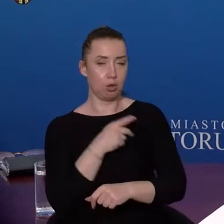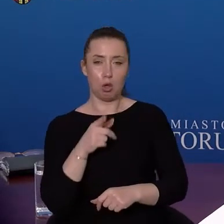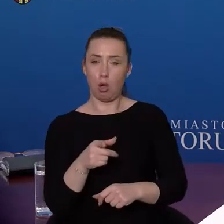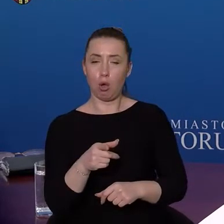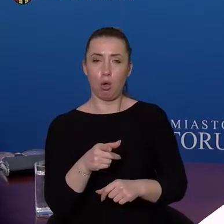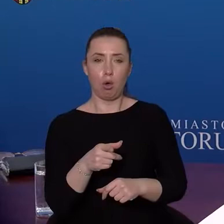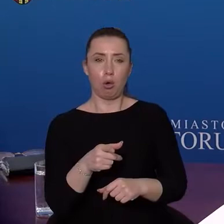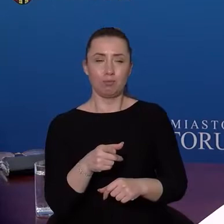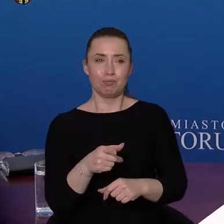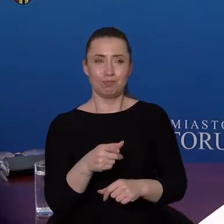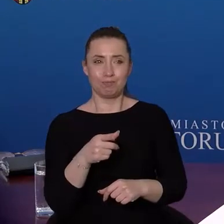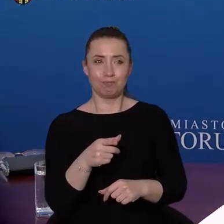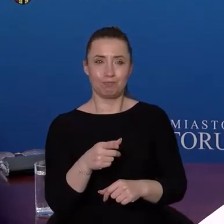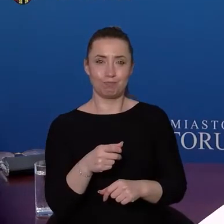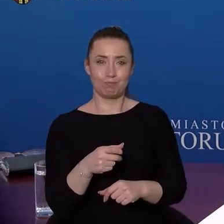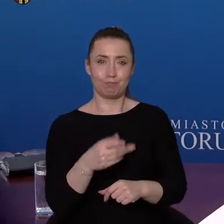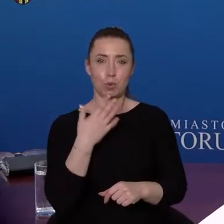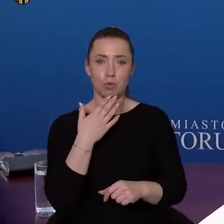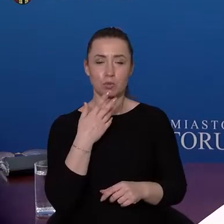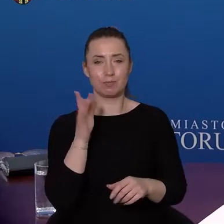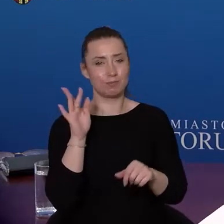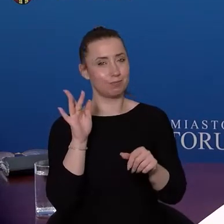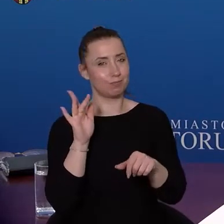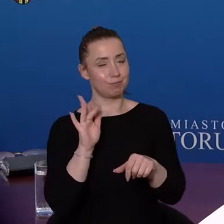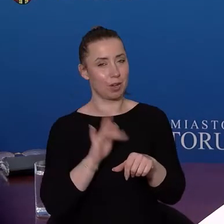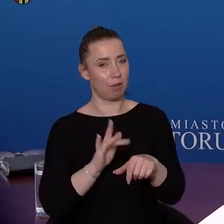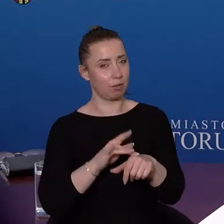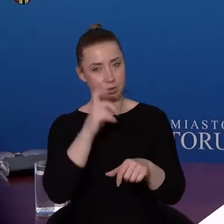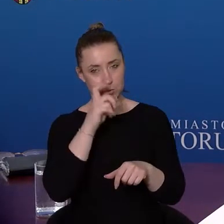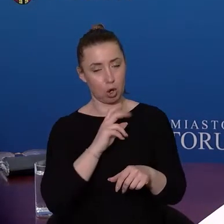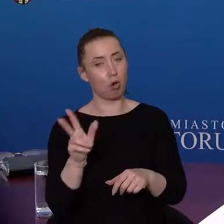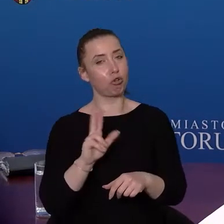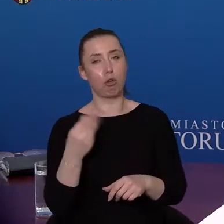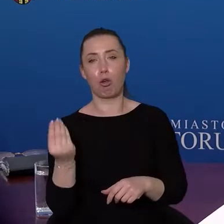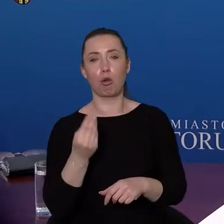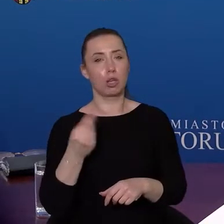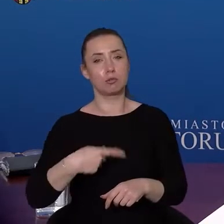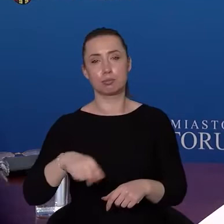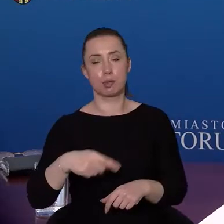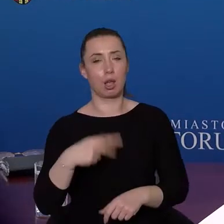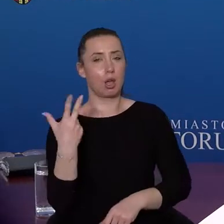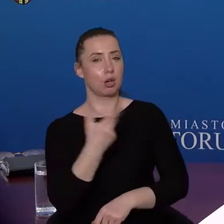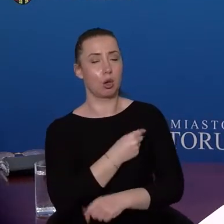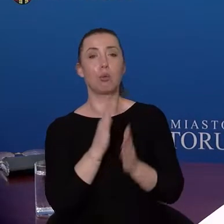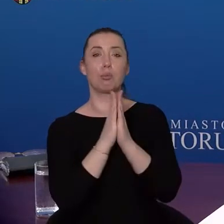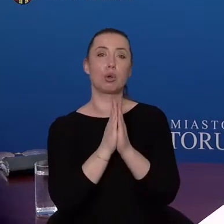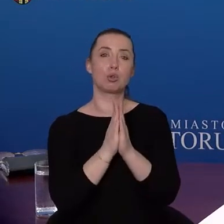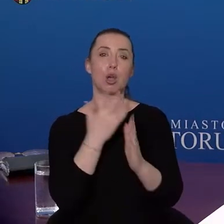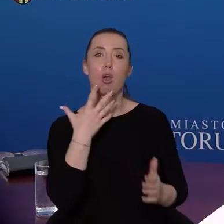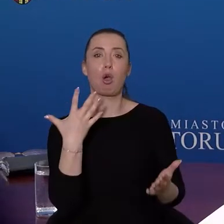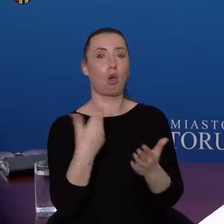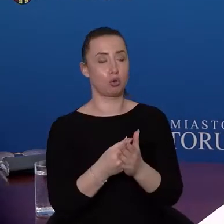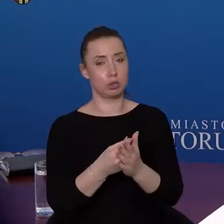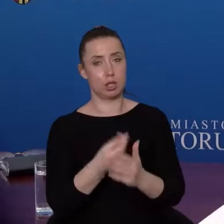też warto pamiętać. Dlatego proszę wszystkich, którzy jeszcze do tej pory nie zaszczepili się, korzystajmy z tej możliwości,